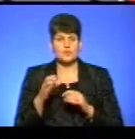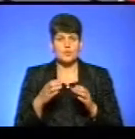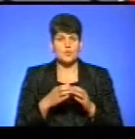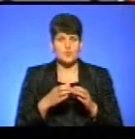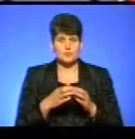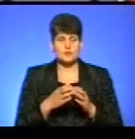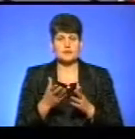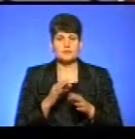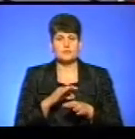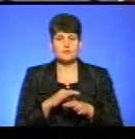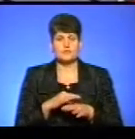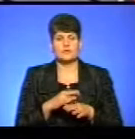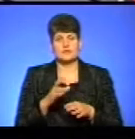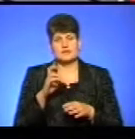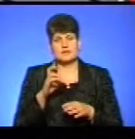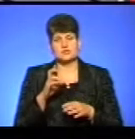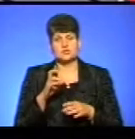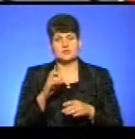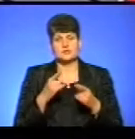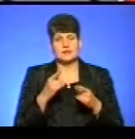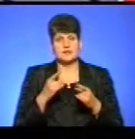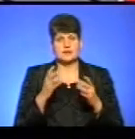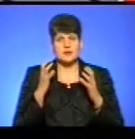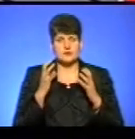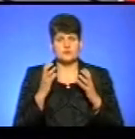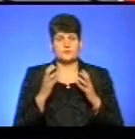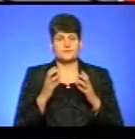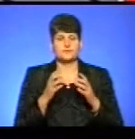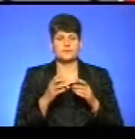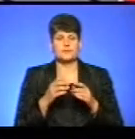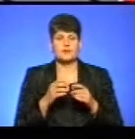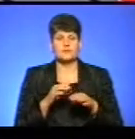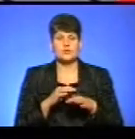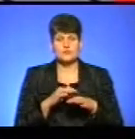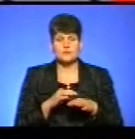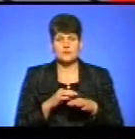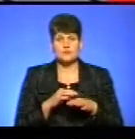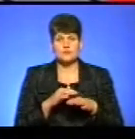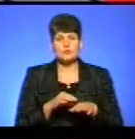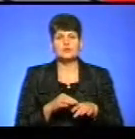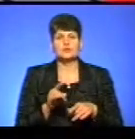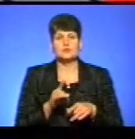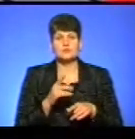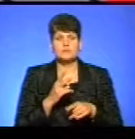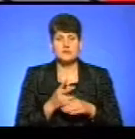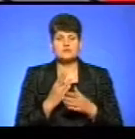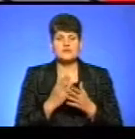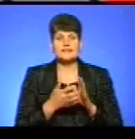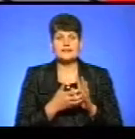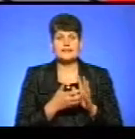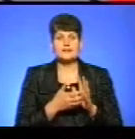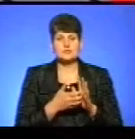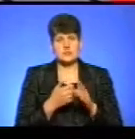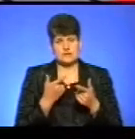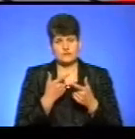Держкомтелерадіо, Державний комітет телебачення і радіо провів, ми бачимо, що є недостатність